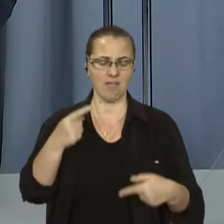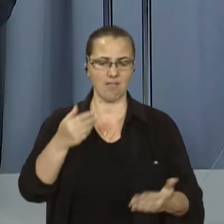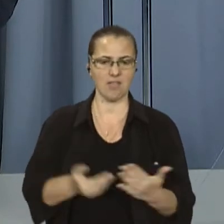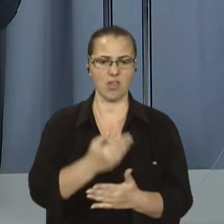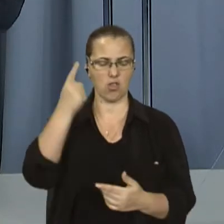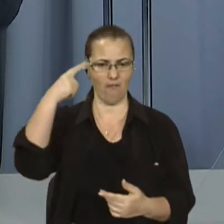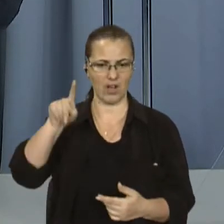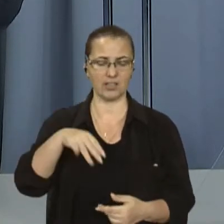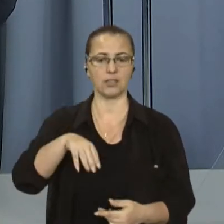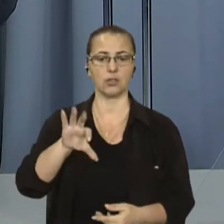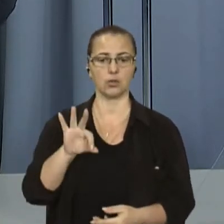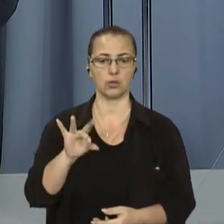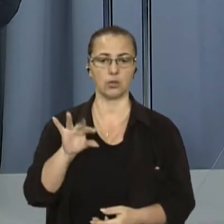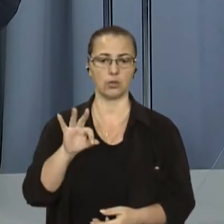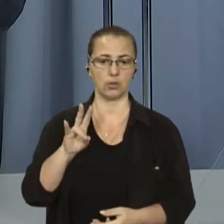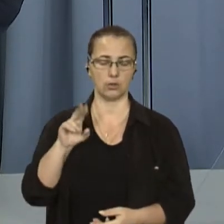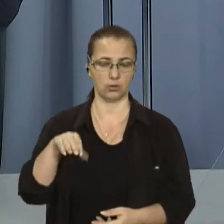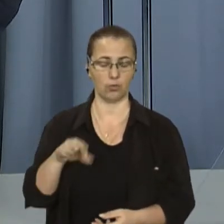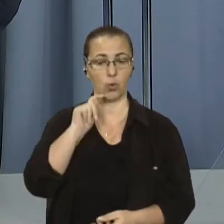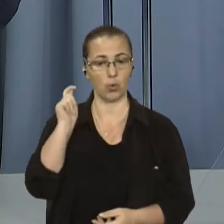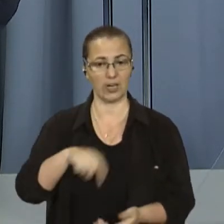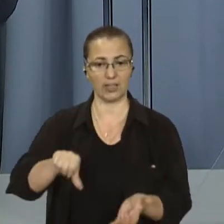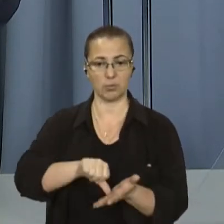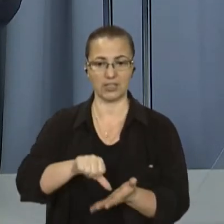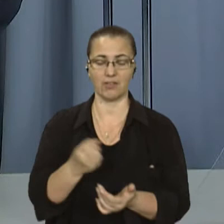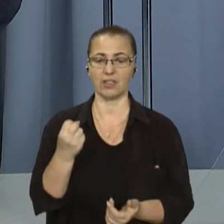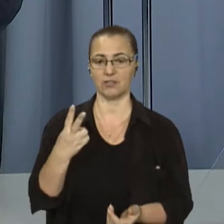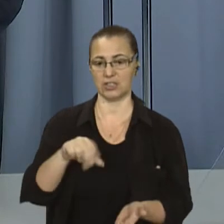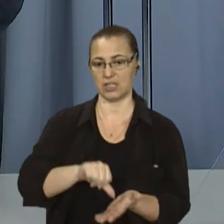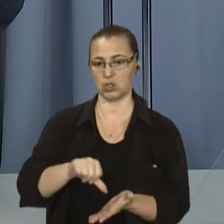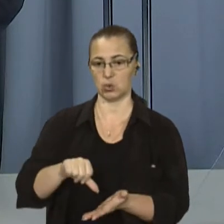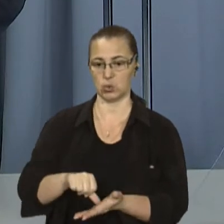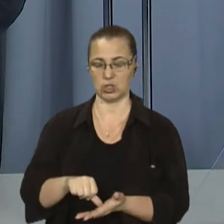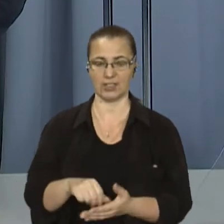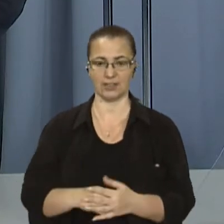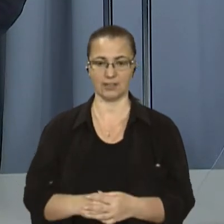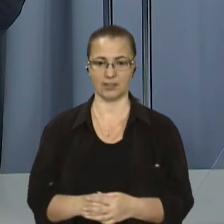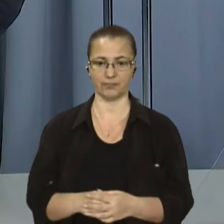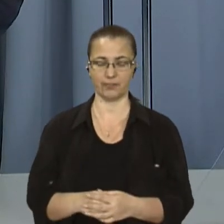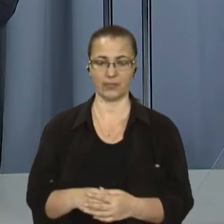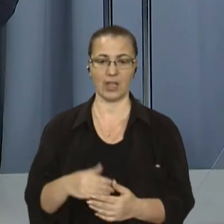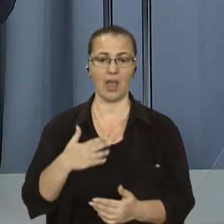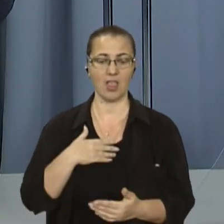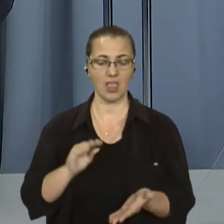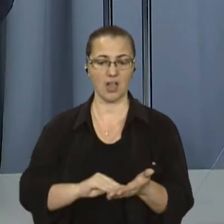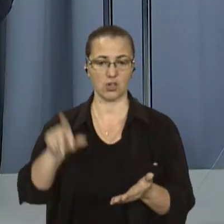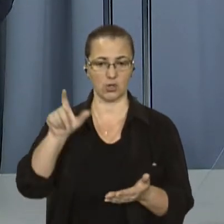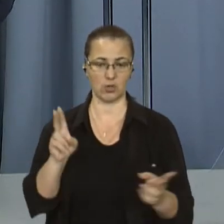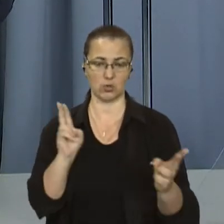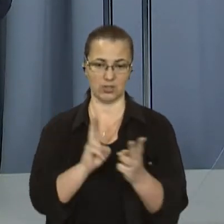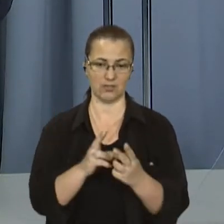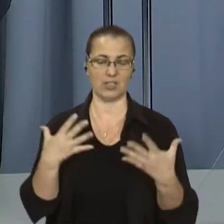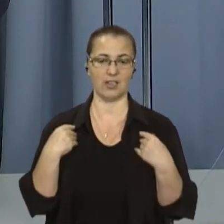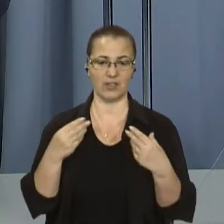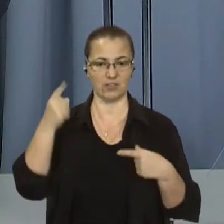місті Торонто. Загалом Україну на конкурсі представляли 12 учасників. Назар Онисько зустрівся із львівськими винахідниками,